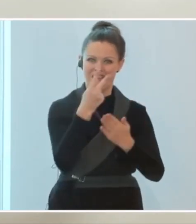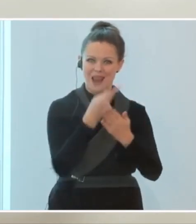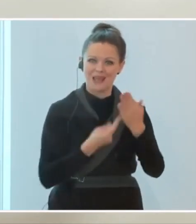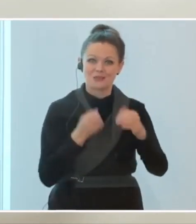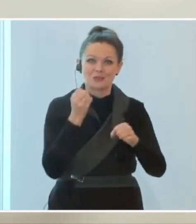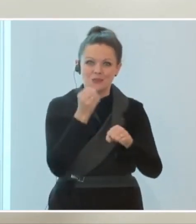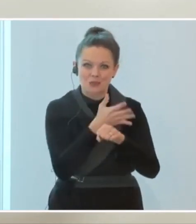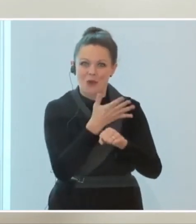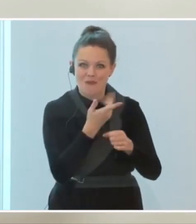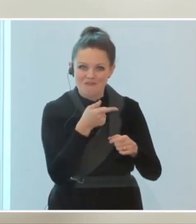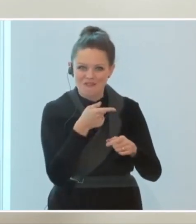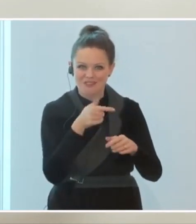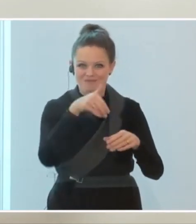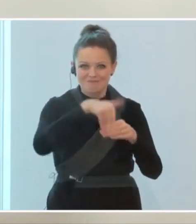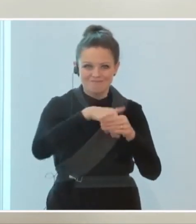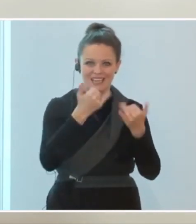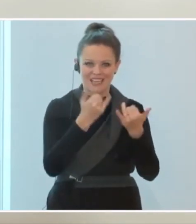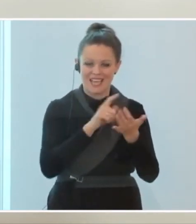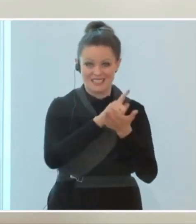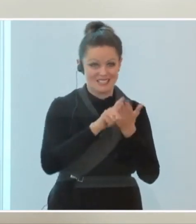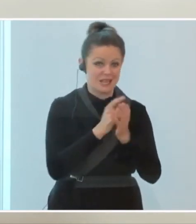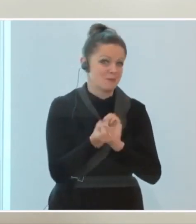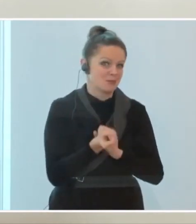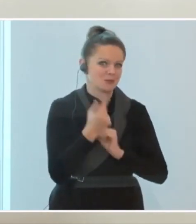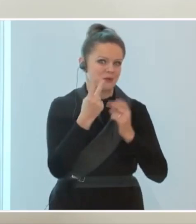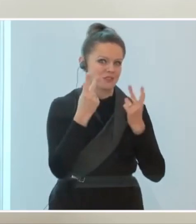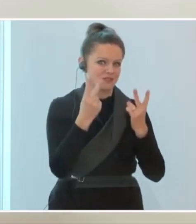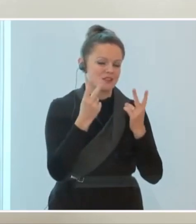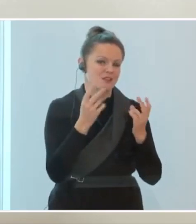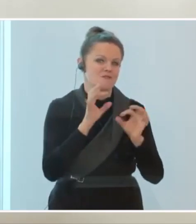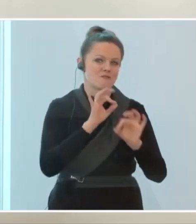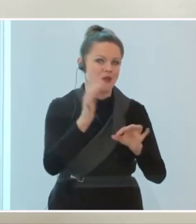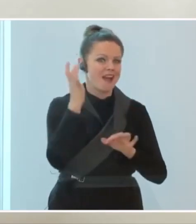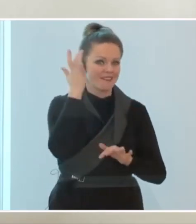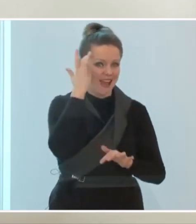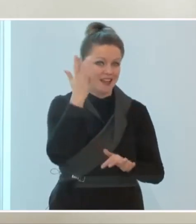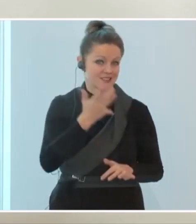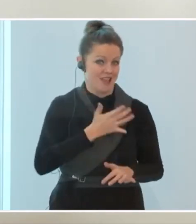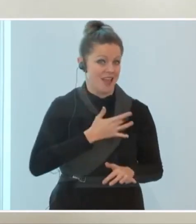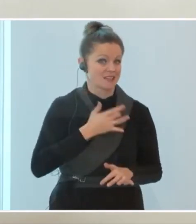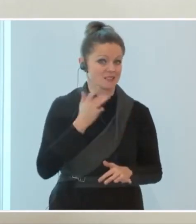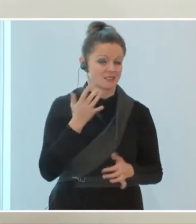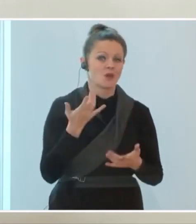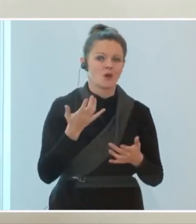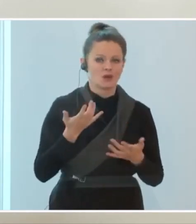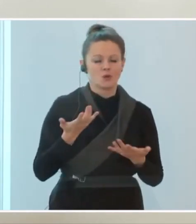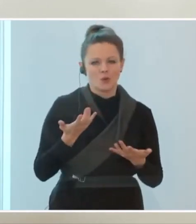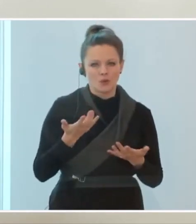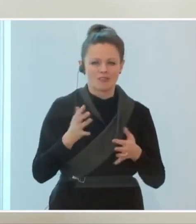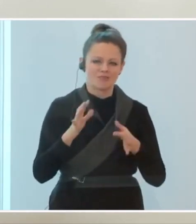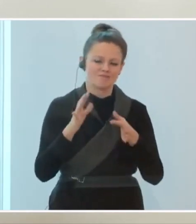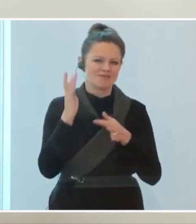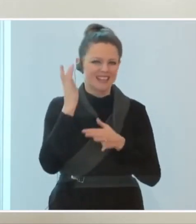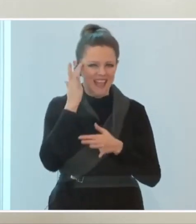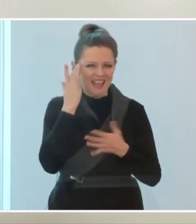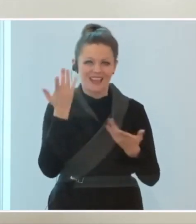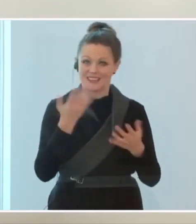einer Zeit, wo das vielleicht besonders wichtig ist für Geist, Herz und Hirn besser zur Verfügung.